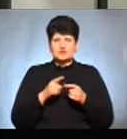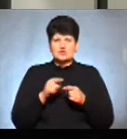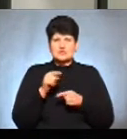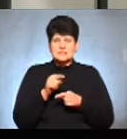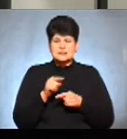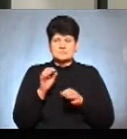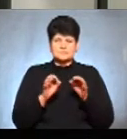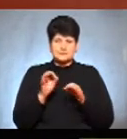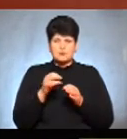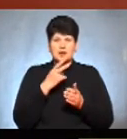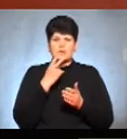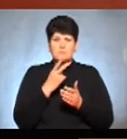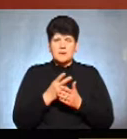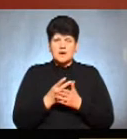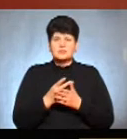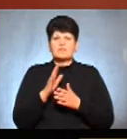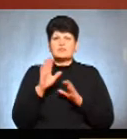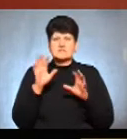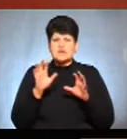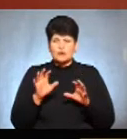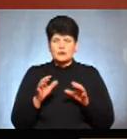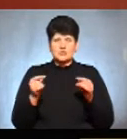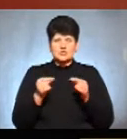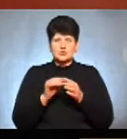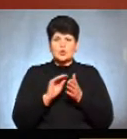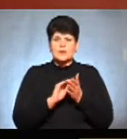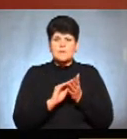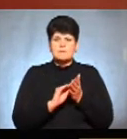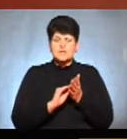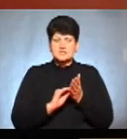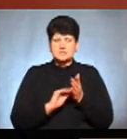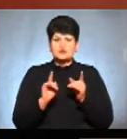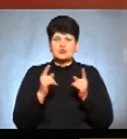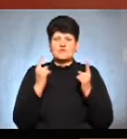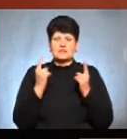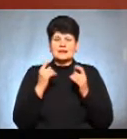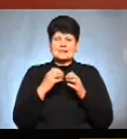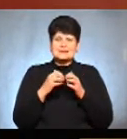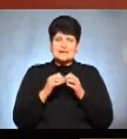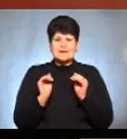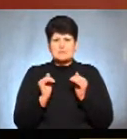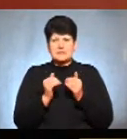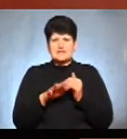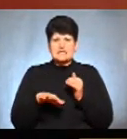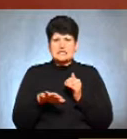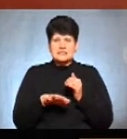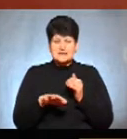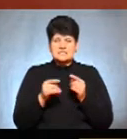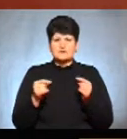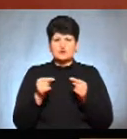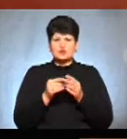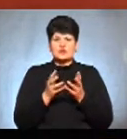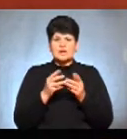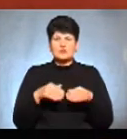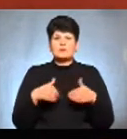передбачені в законі, чітко прописано щодо великих, середніх і малих дільниць, тобто, відповідно, до кількості